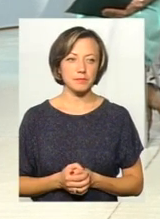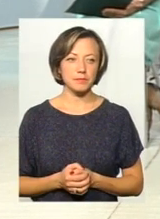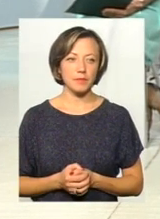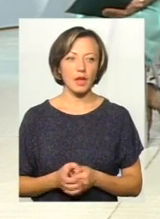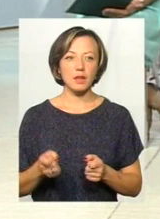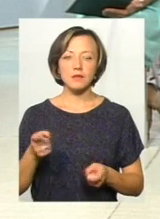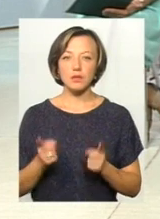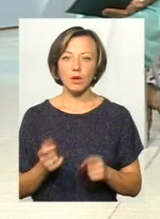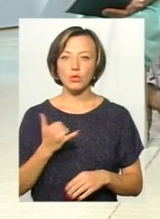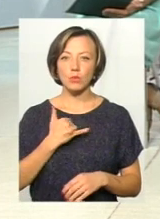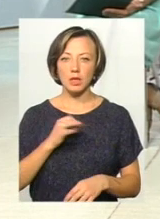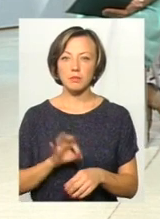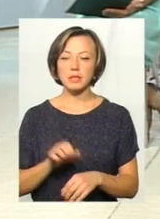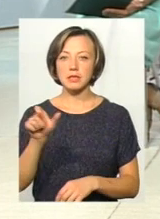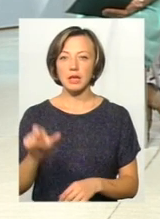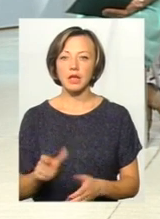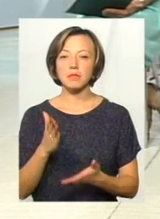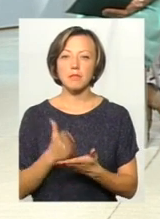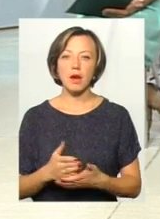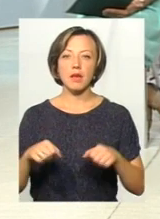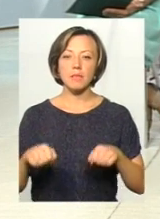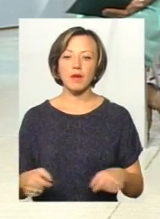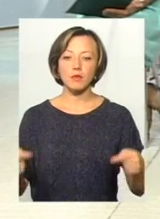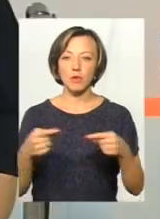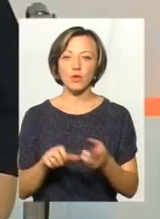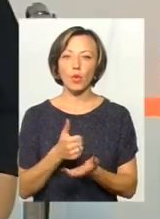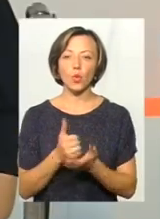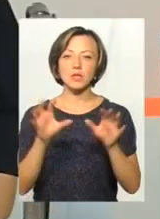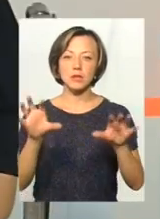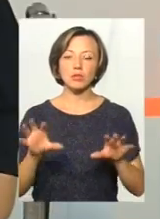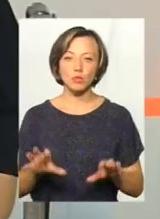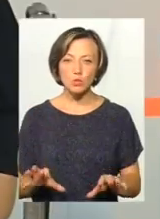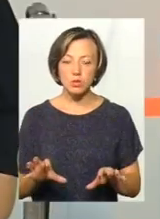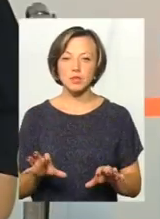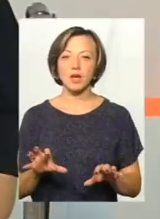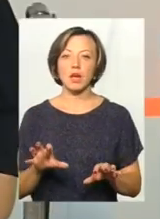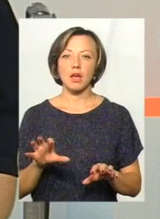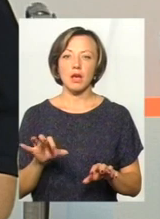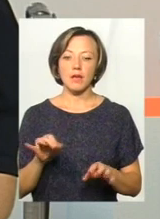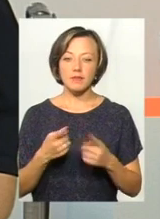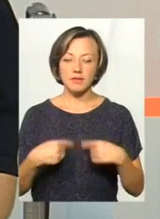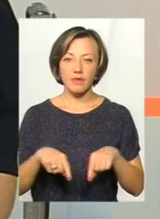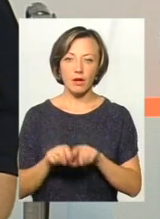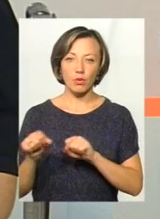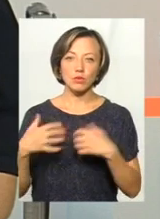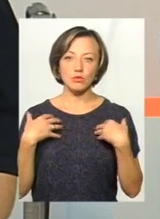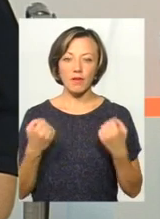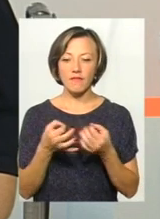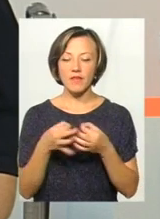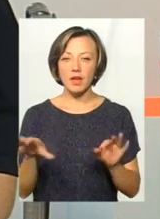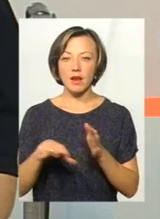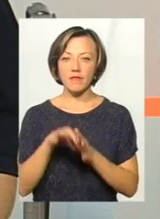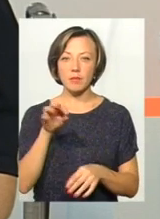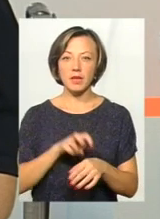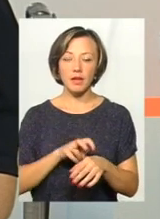Звичайно, у нас пацієнт має право відповідно й до Конституції, й до основ законодавства в сфері охорони здоров'я про вільний вибір